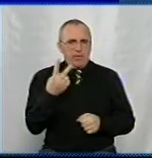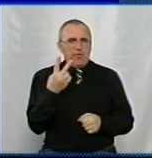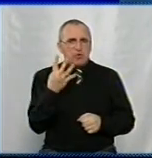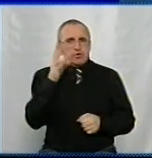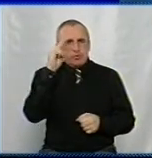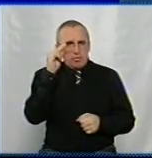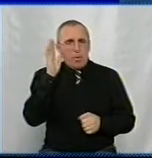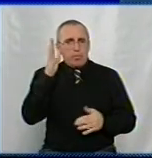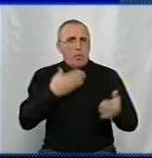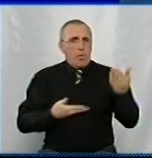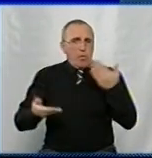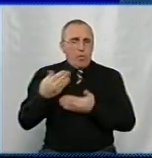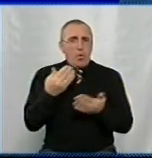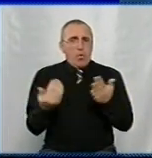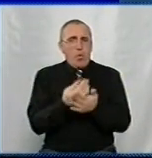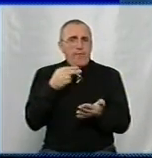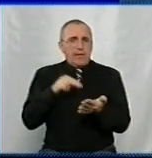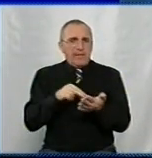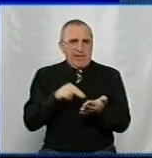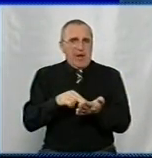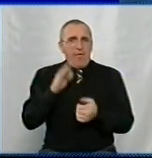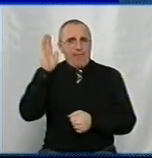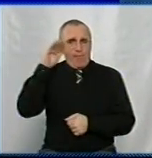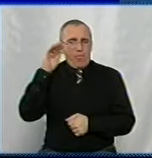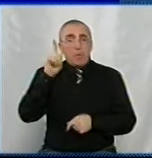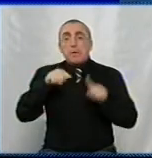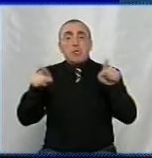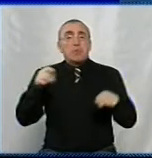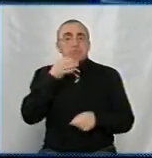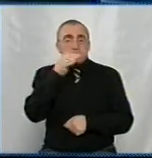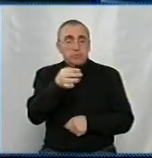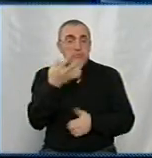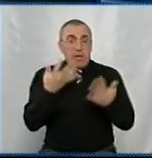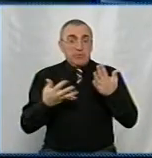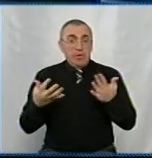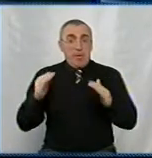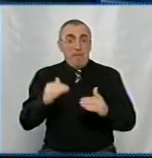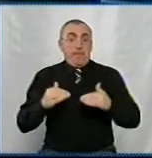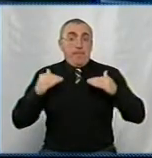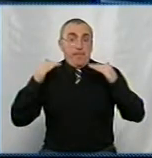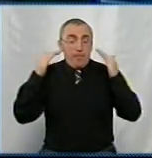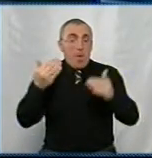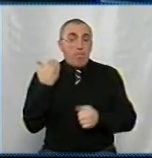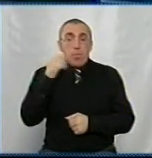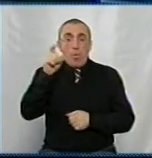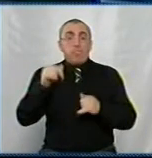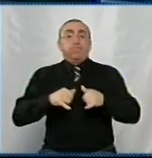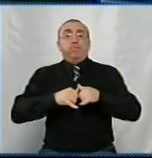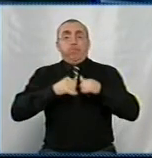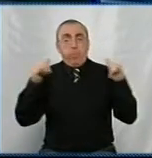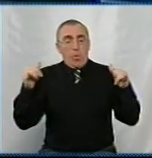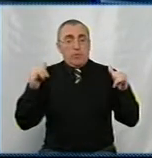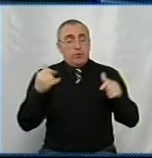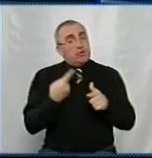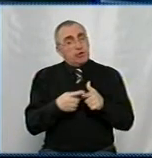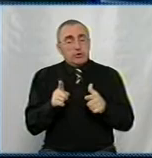числа буде обговорення нових тарифів на воду. Дехто скаже, знаєте, якщо вони знову підвищать, боржників побільше. Чи все ж